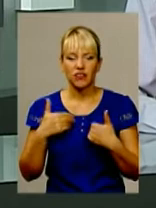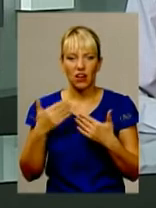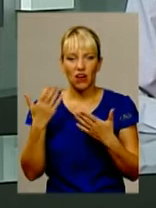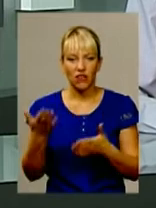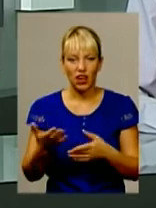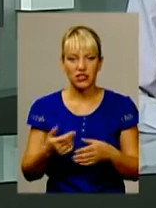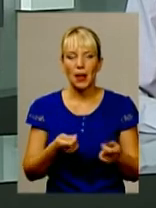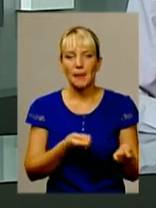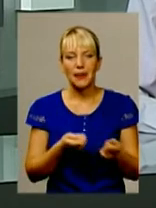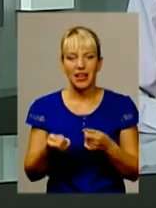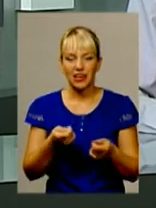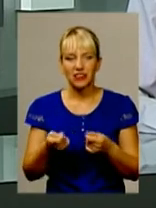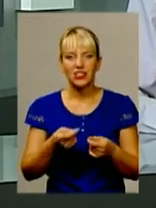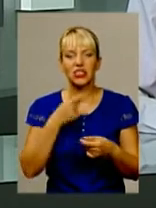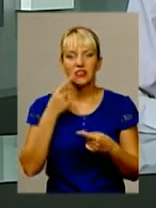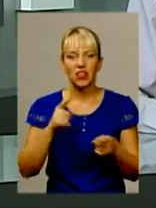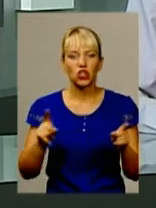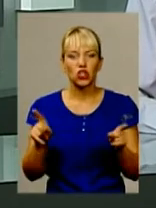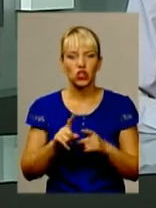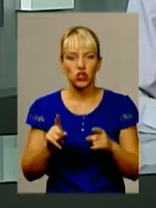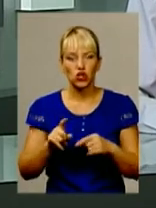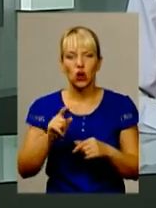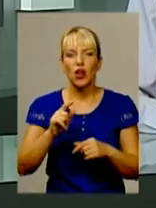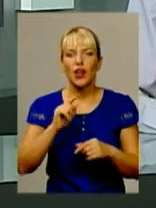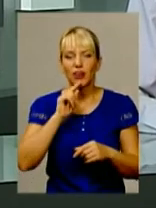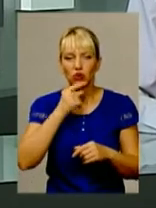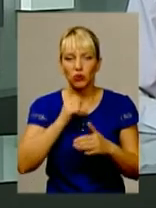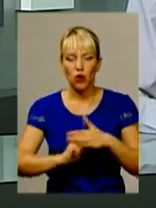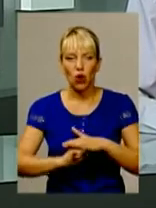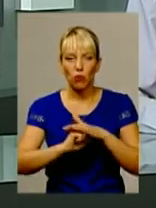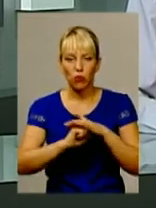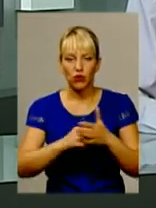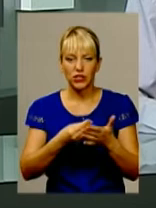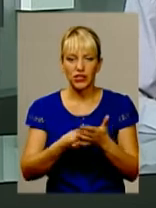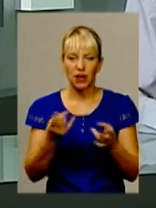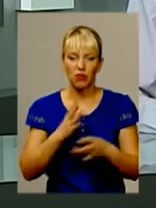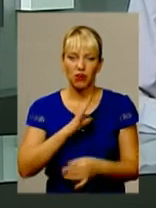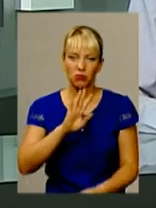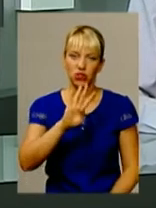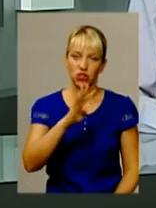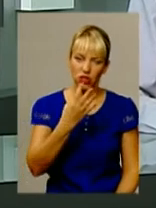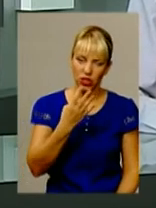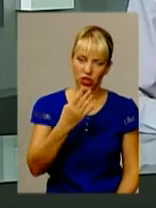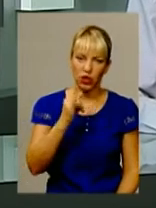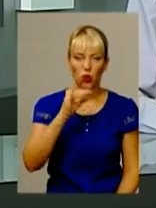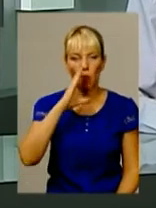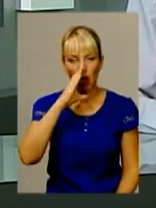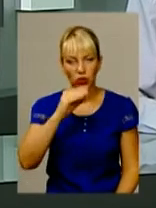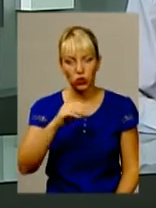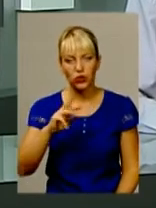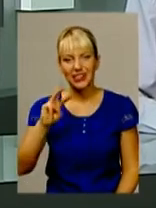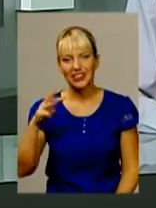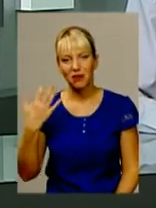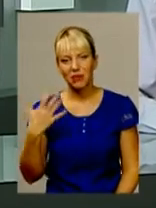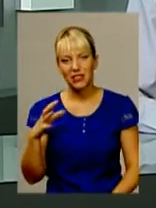обласного центру стверджують, економічно обґрунтована ціна має бути 4 гривні в маршрутках і 3,50 в автобусах.